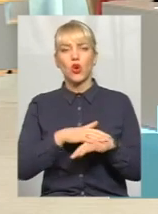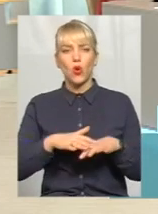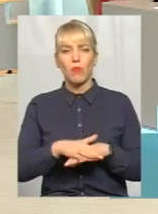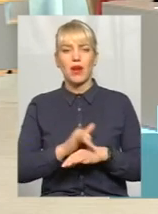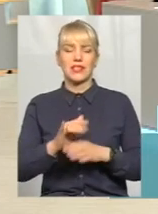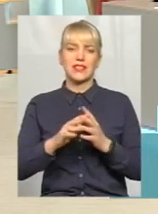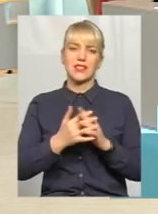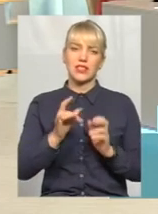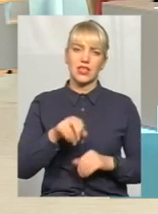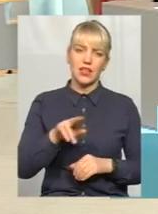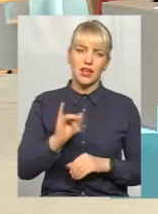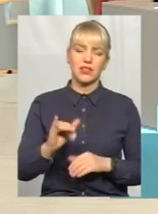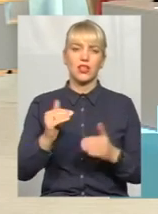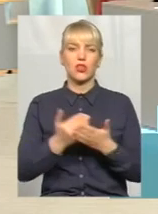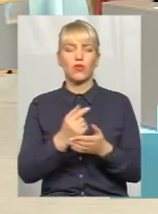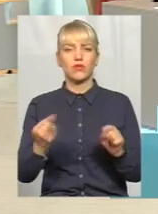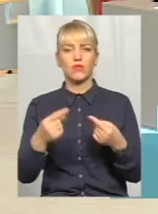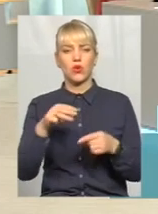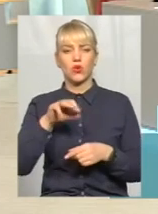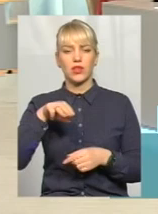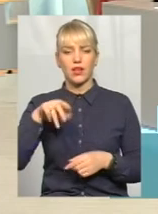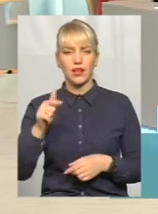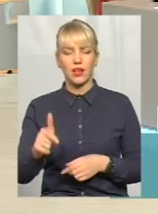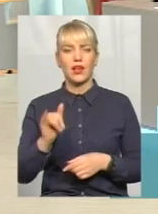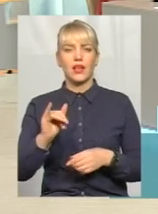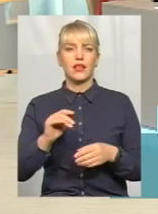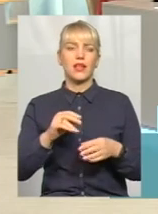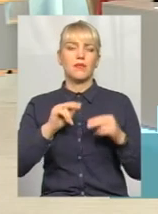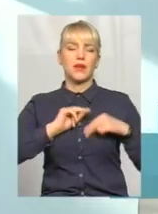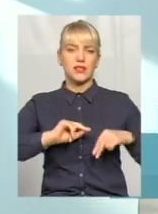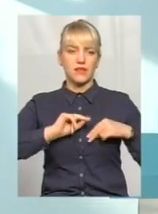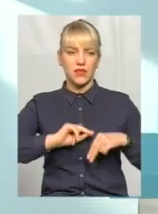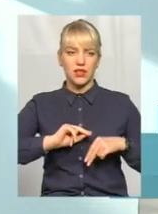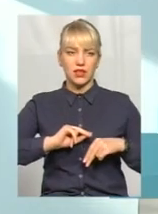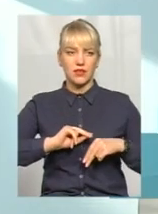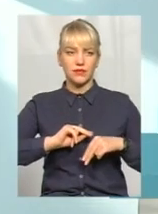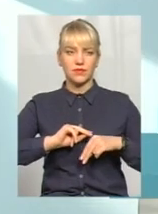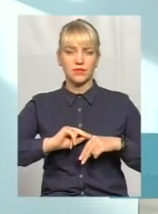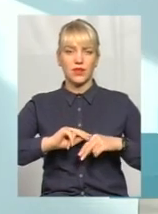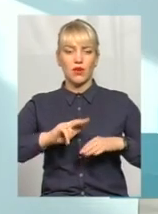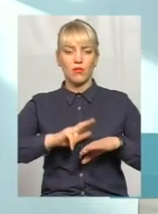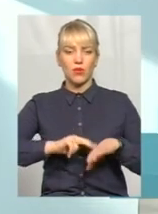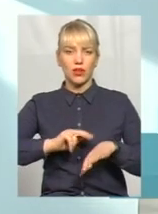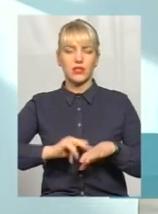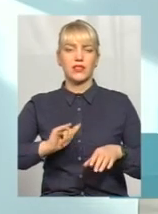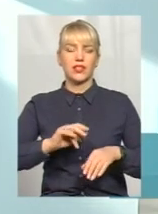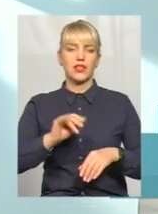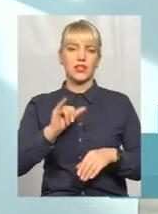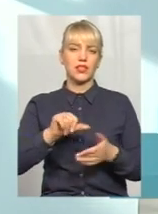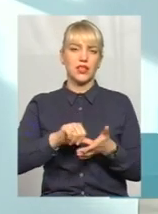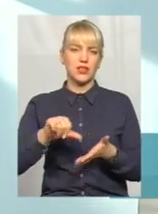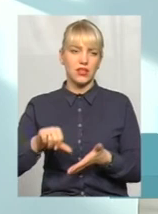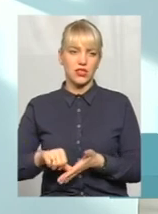сільські ради, і новостворені ОТГ, і безпосередньо працівники поліції, і дільничні.